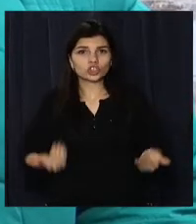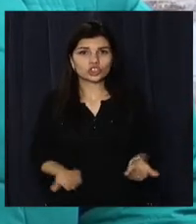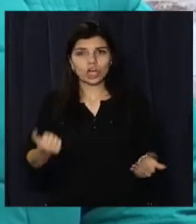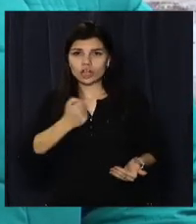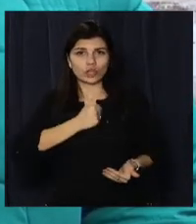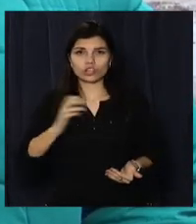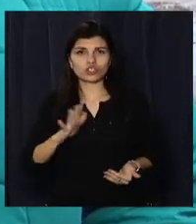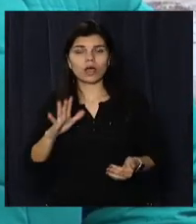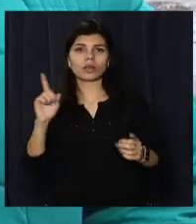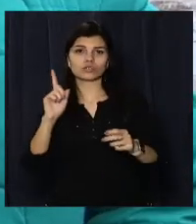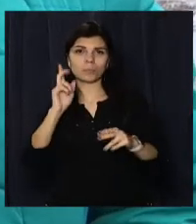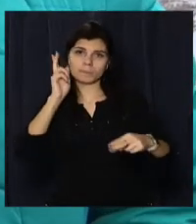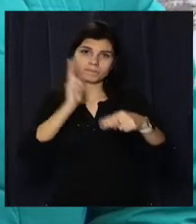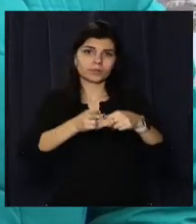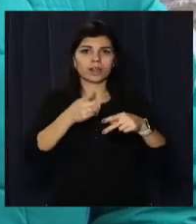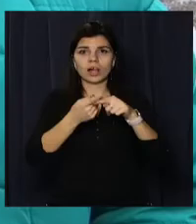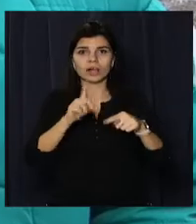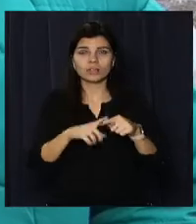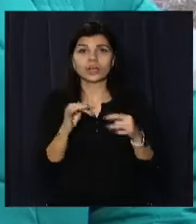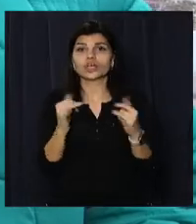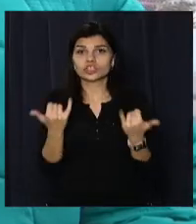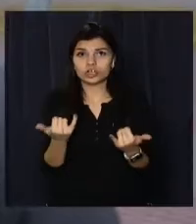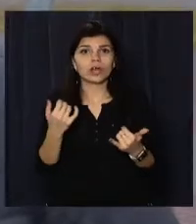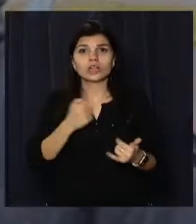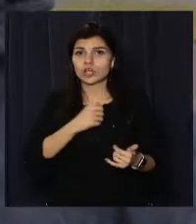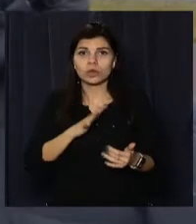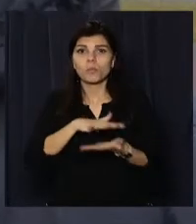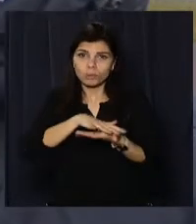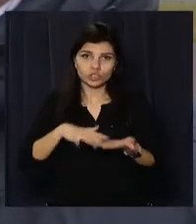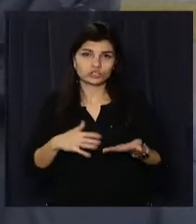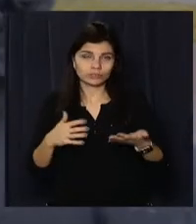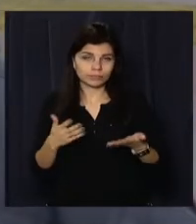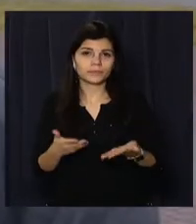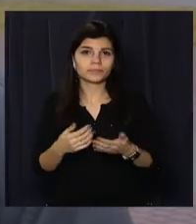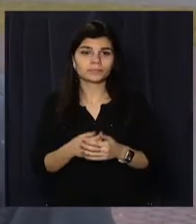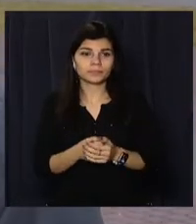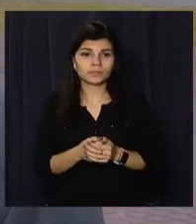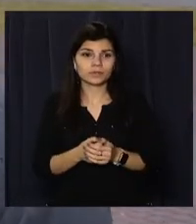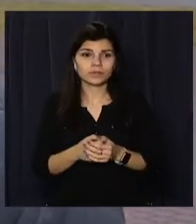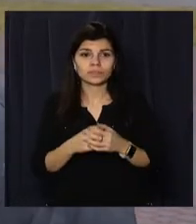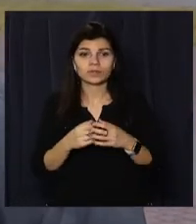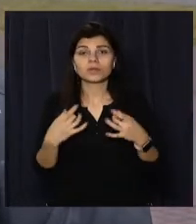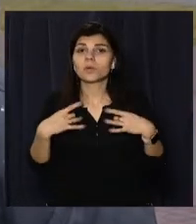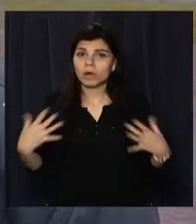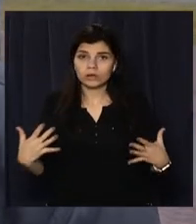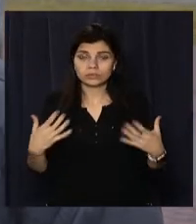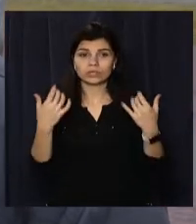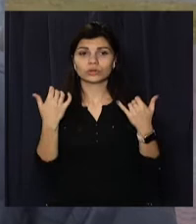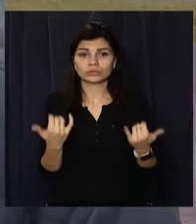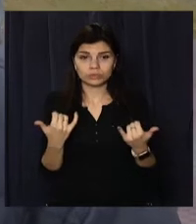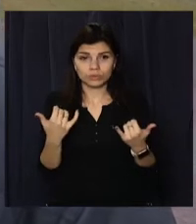спасли. І зараз не жалею і продовжують. Праздник. Сьогодні ми доложили